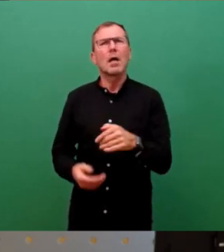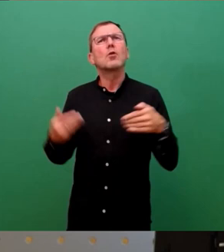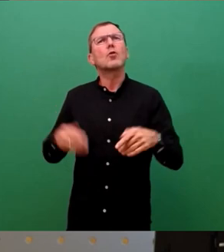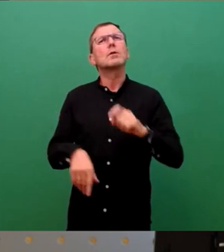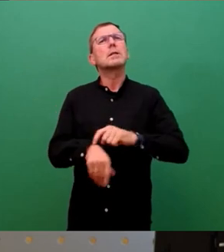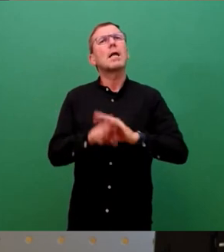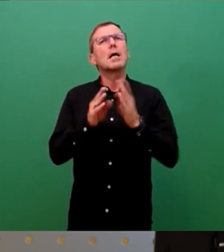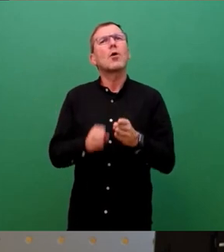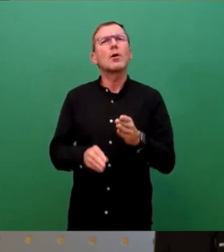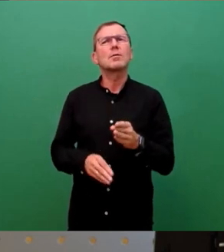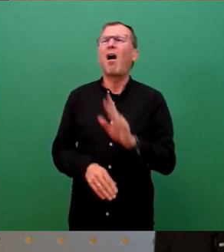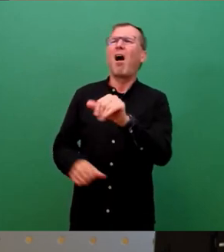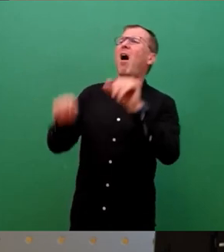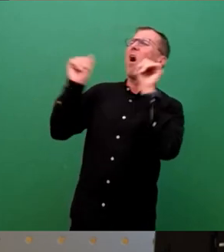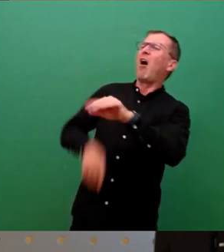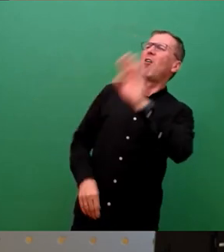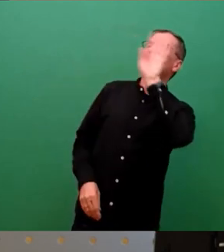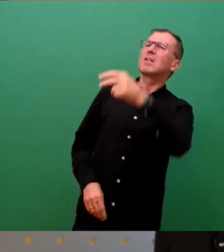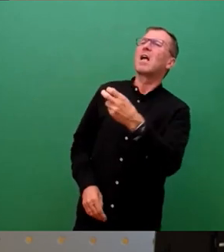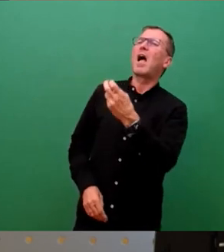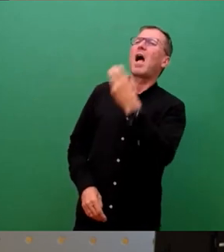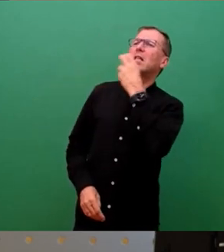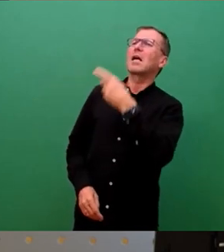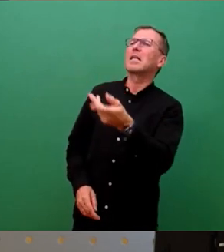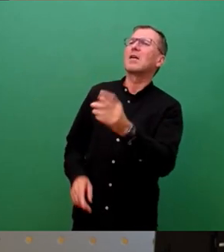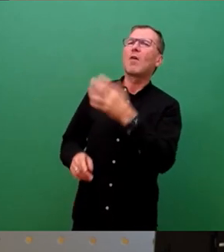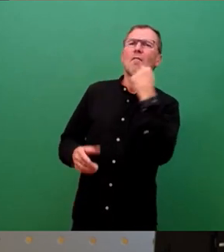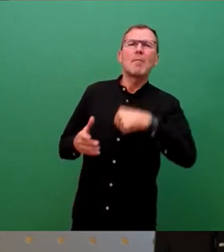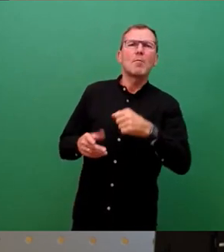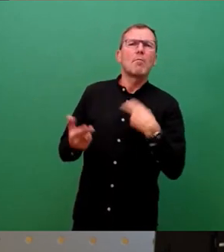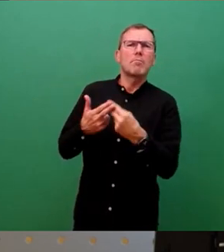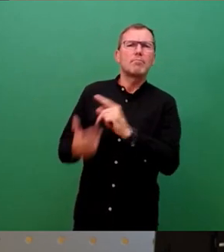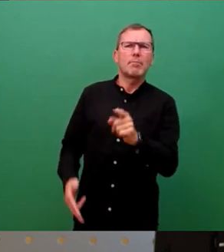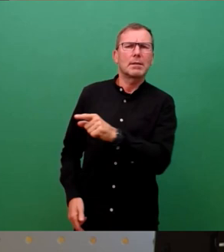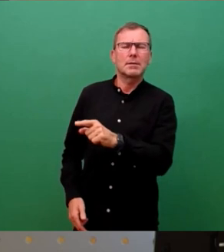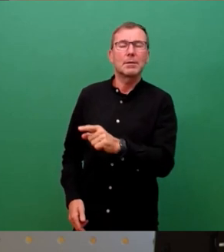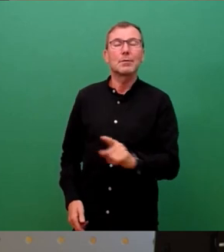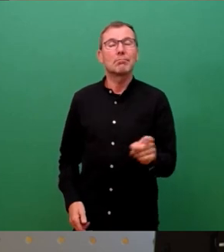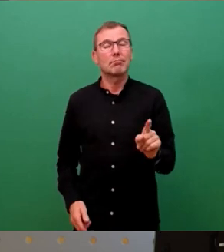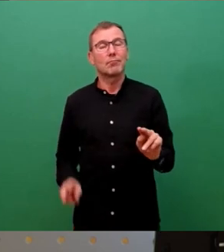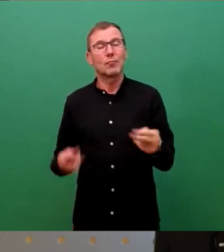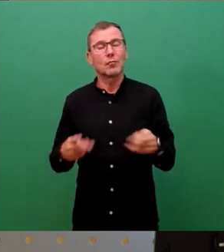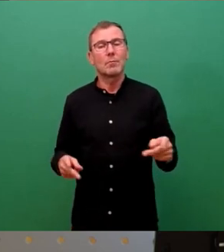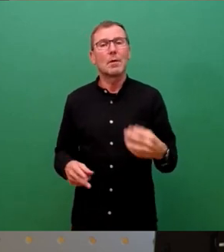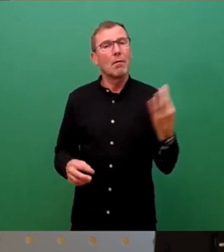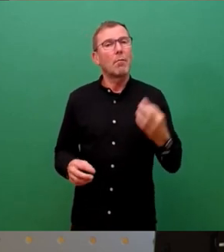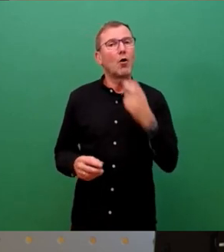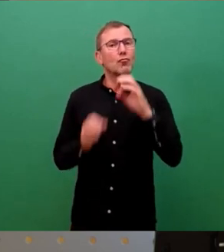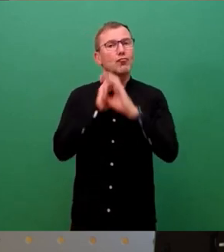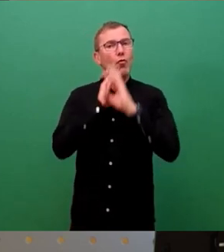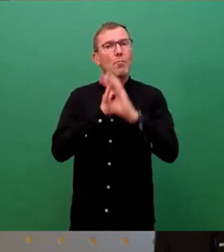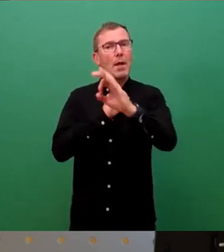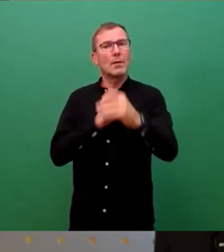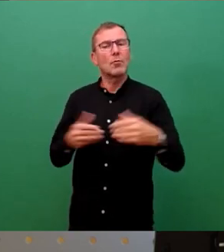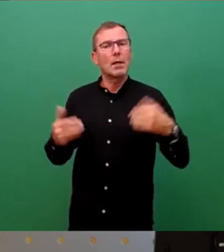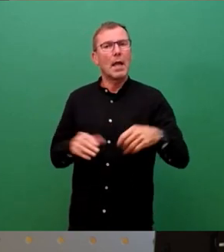reden und sie vollkommen für Wärmepumpen ausschließen. Dann braucht man eben doch die kräftige Stromleitung, zumal eine Stromleitung sich leichter verlegen lässt